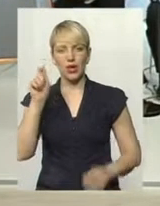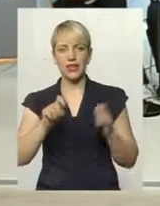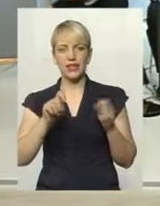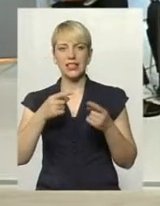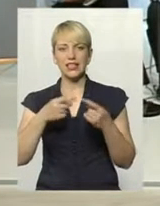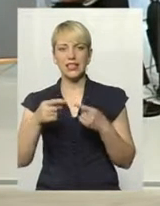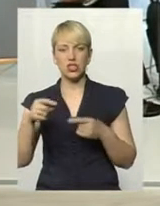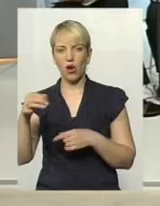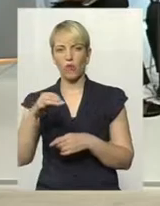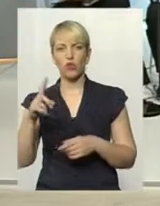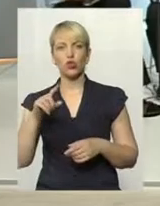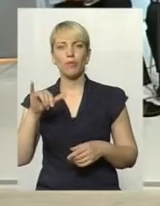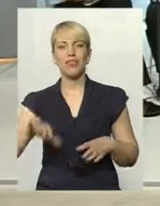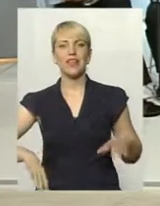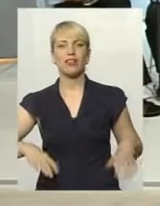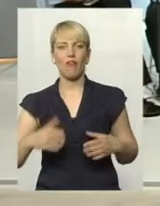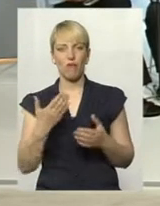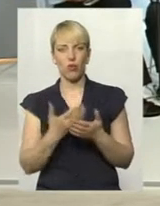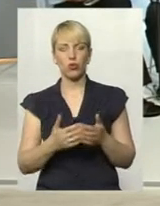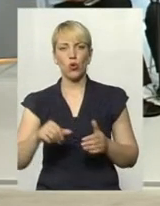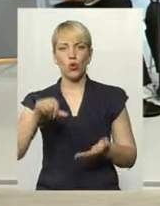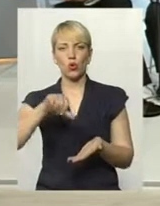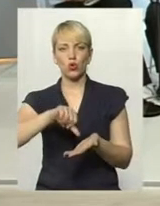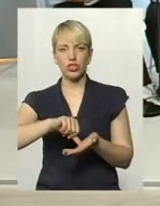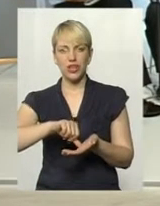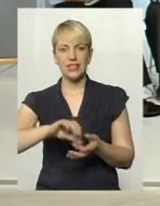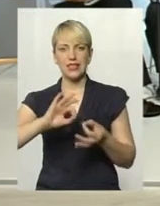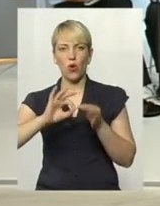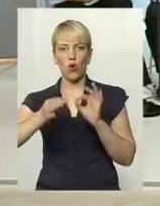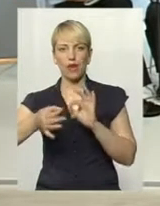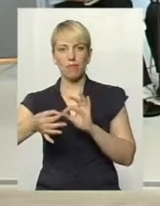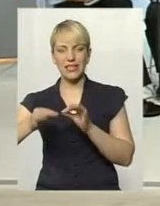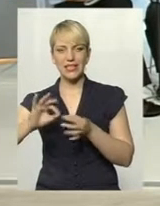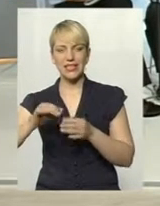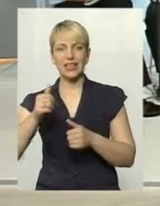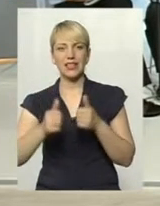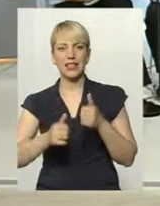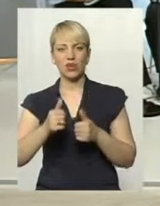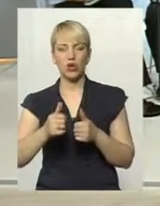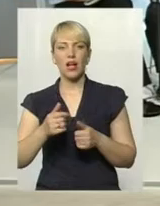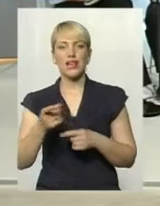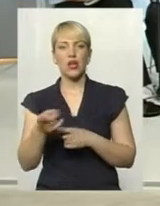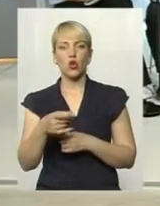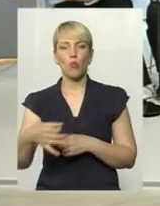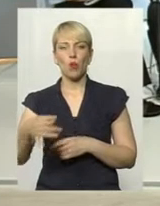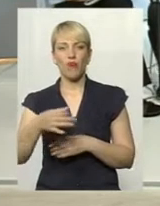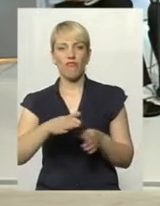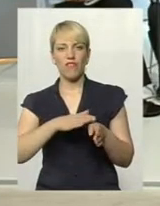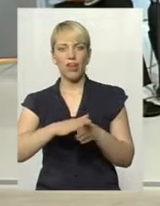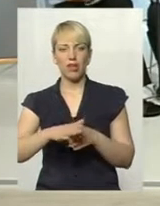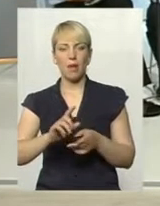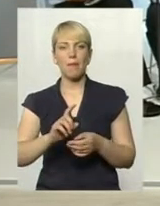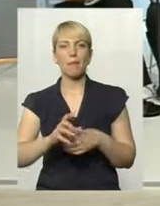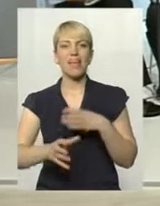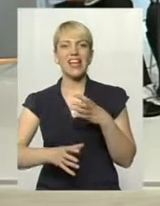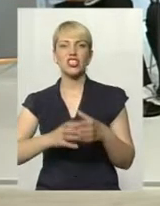щоб тренуватися. І от учасниця Олімпійських ігр Наталя Легенькова з Тернопільської області виконала норматив майстра міжнародного класу і